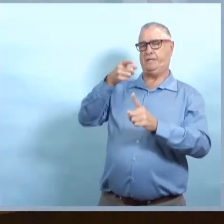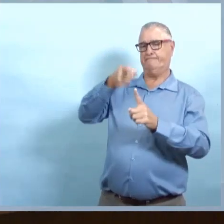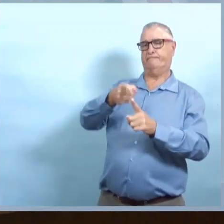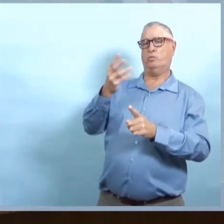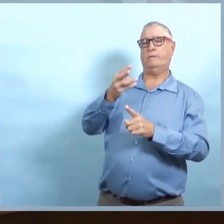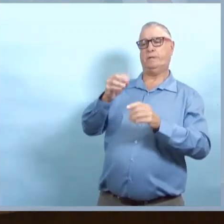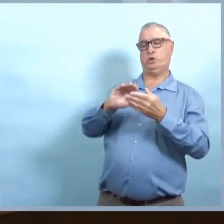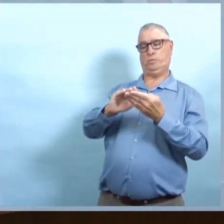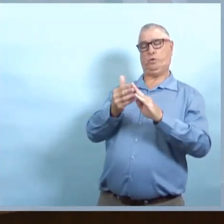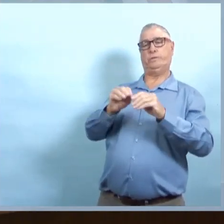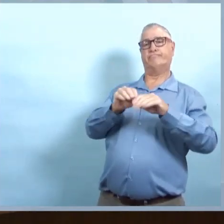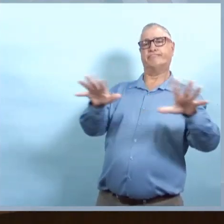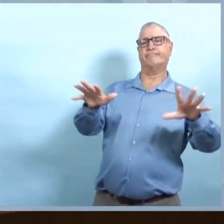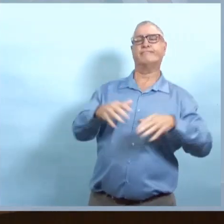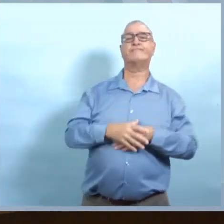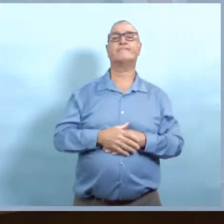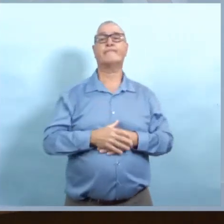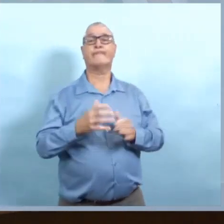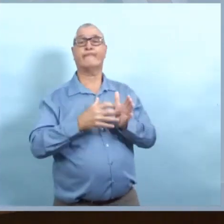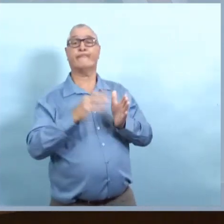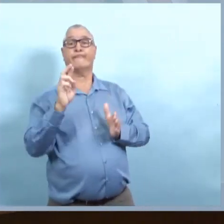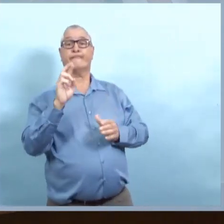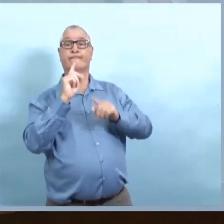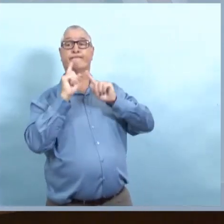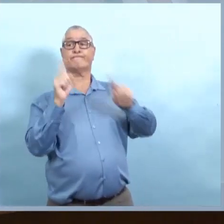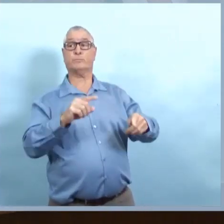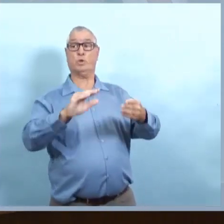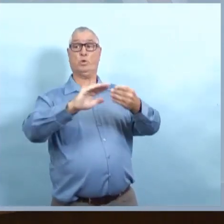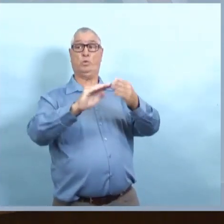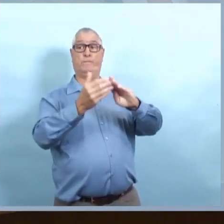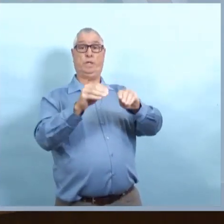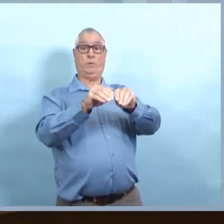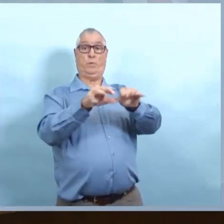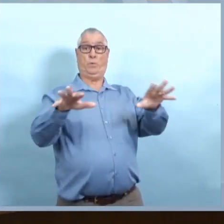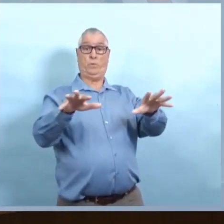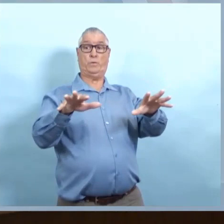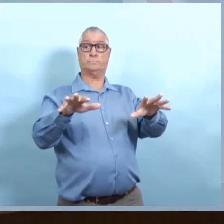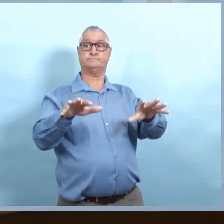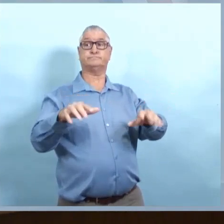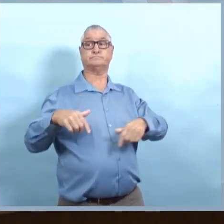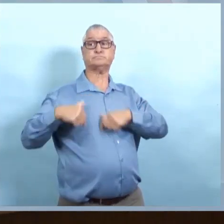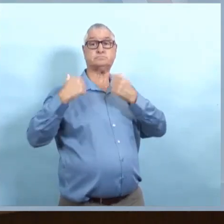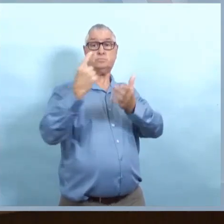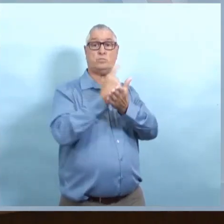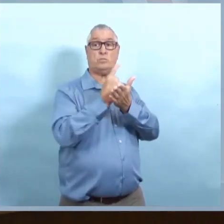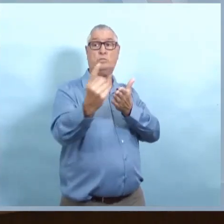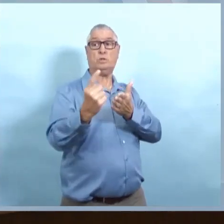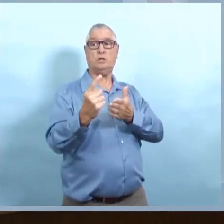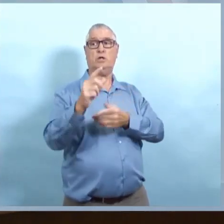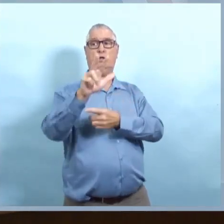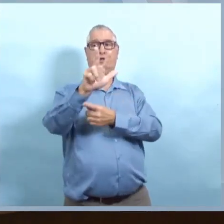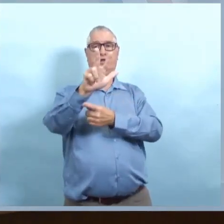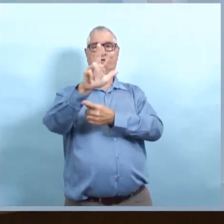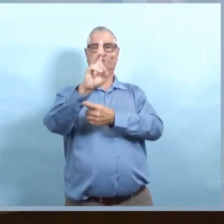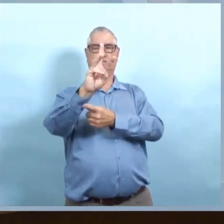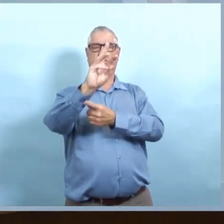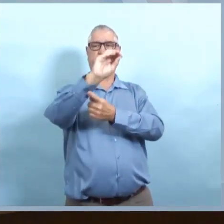augmentation du nombre de cas et aussi du nombre d'hospitalisations. Et quelle est la tendance à Winnipeg et au Manitoba?